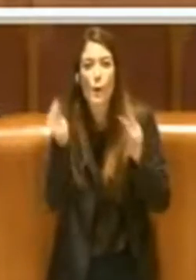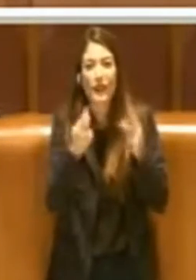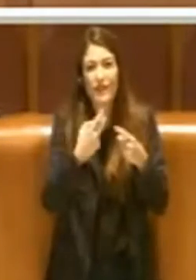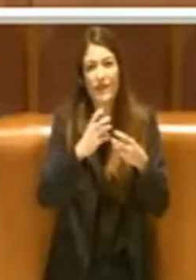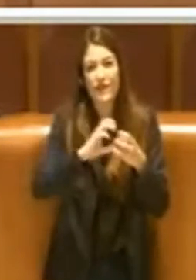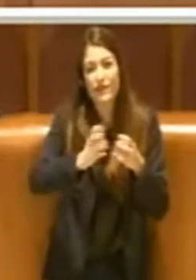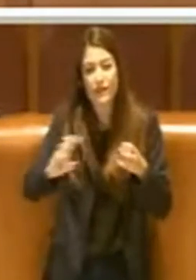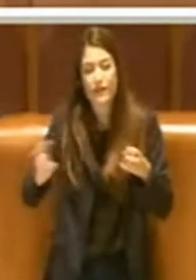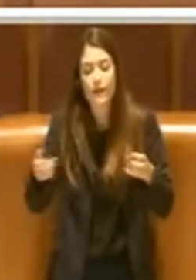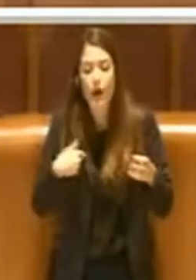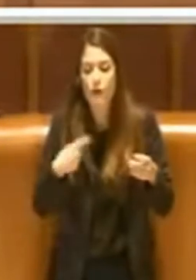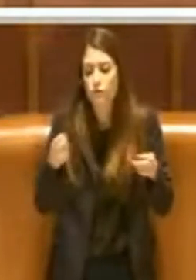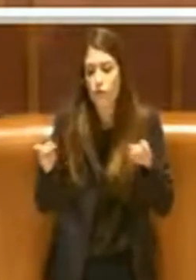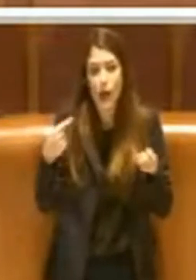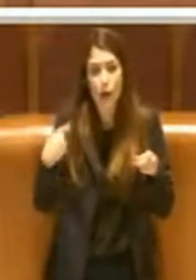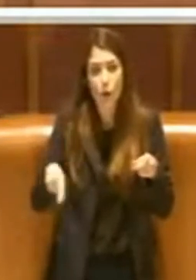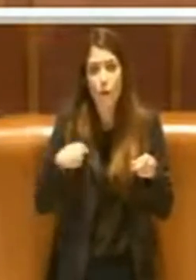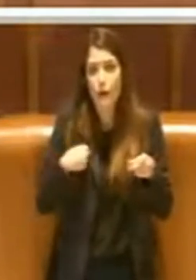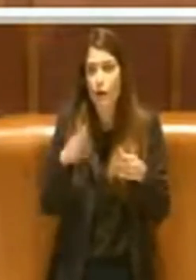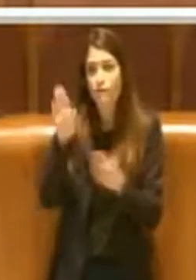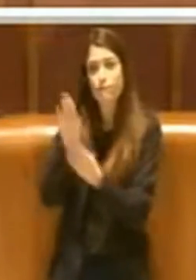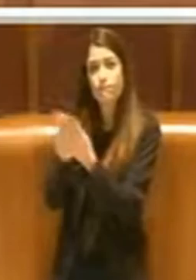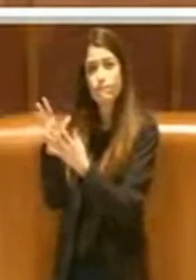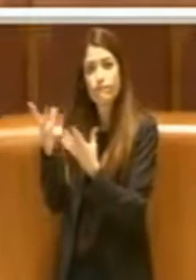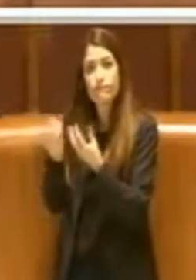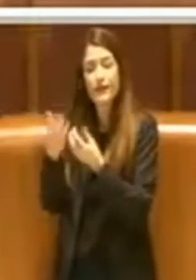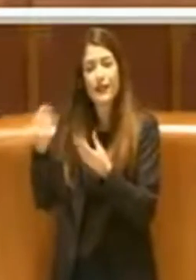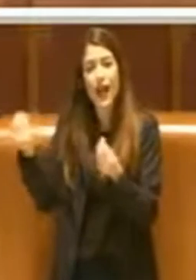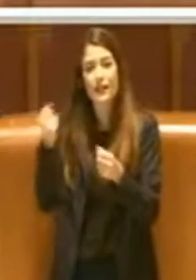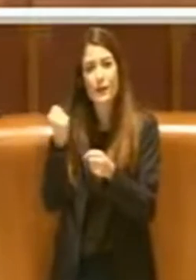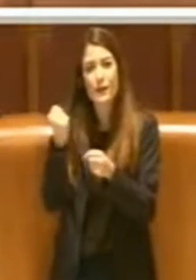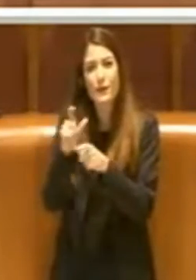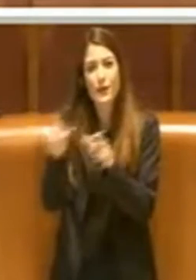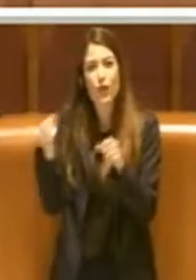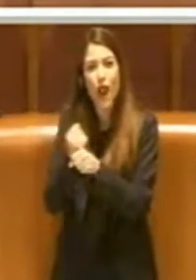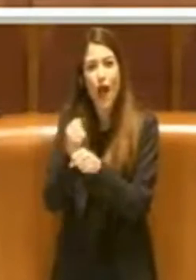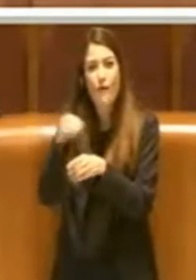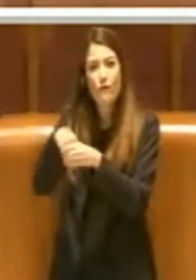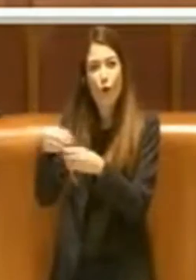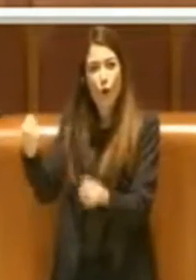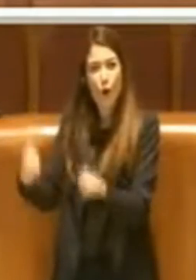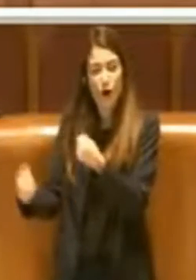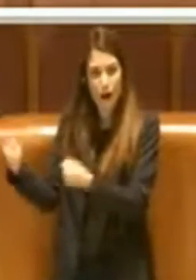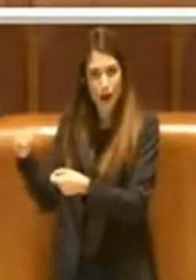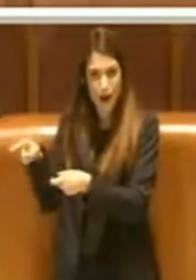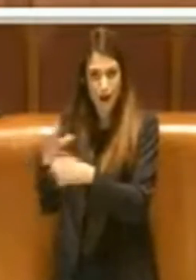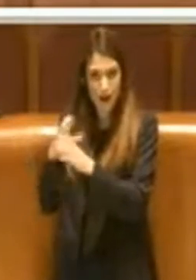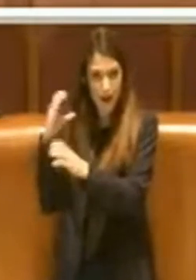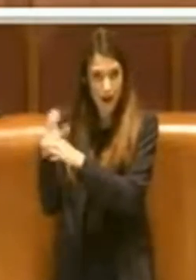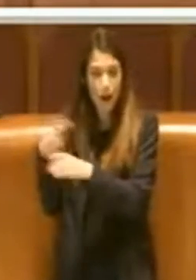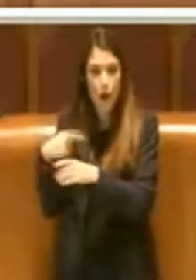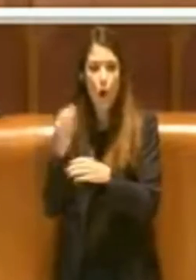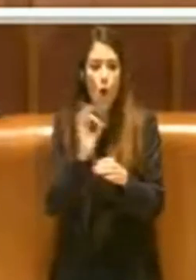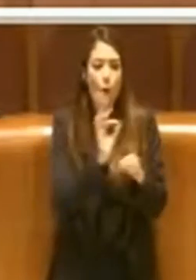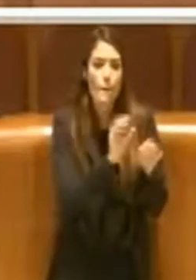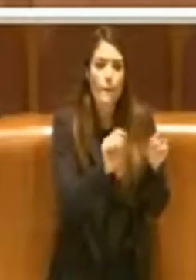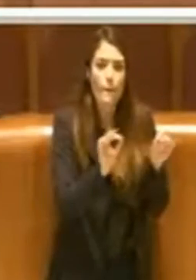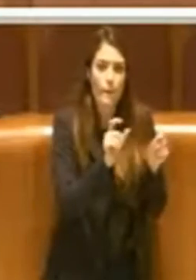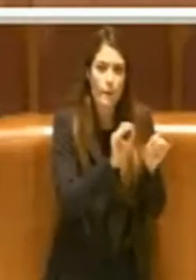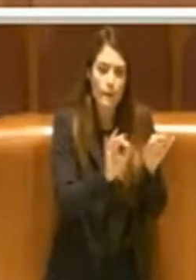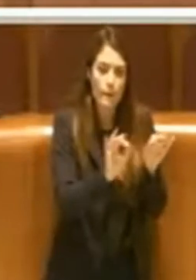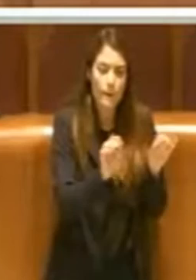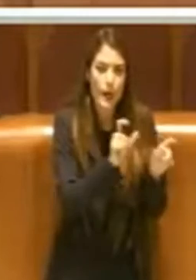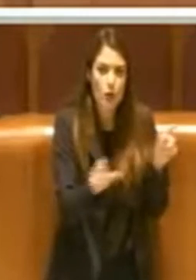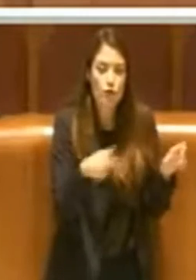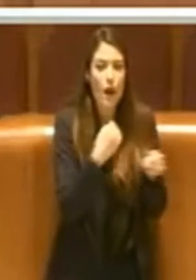in questi giorni, mi sono confrontato con tanti autisti del trasporto pubblico, con tanti operatori del servizio taxi che ovviamente non stanno